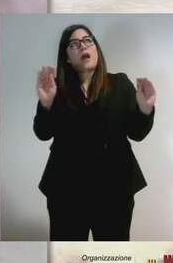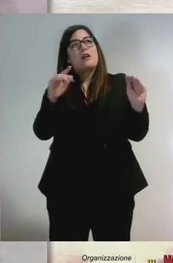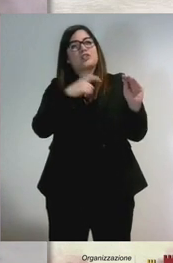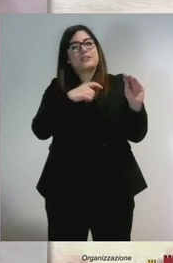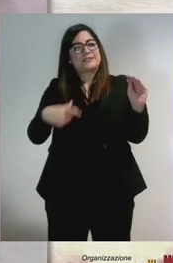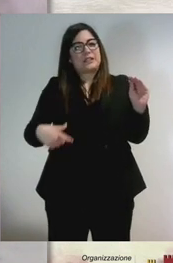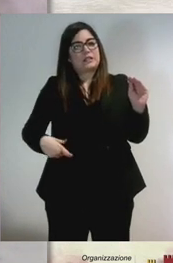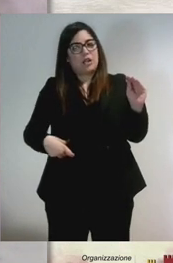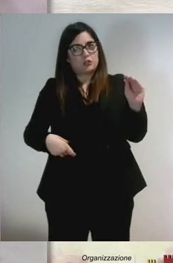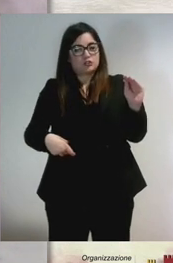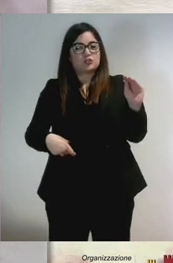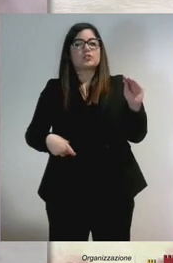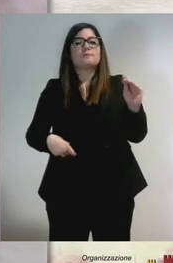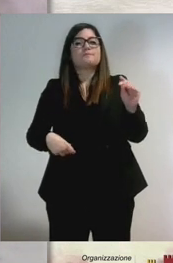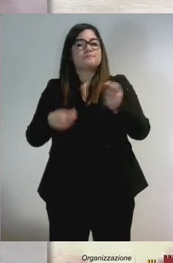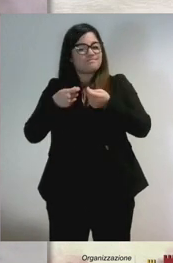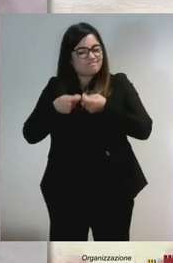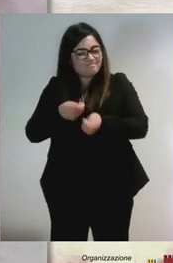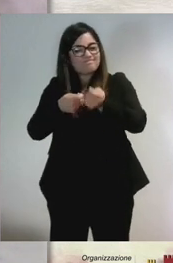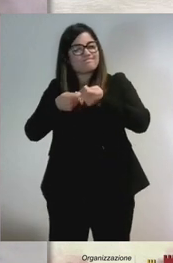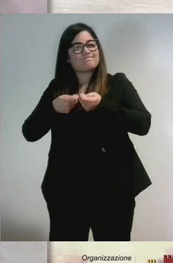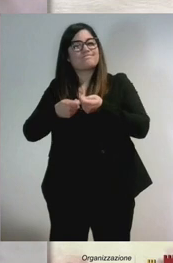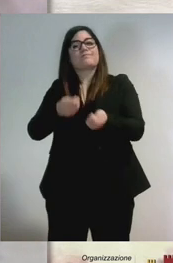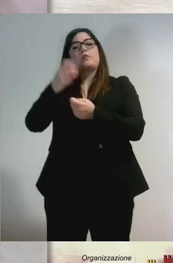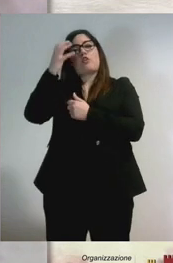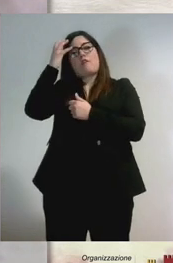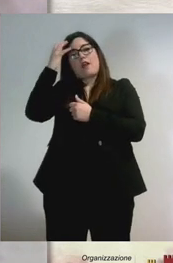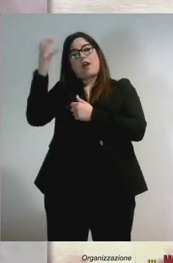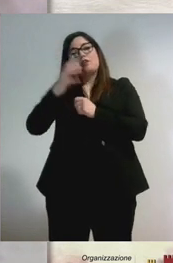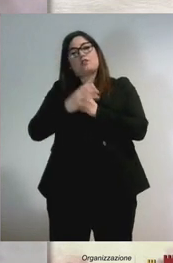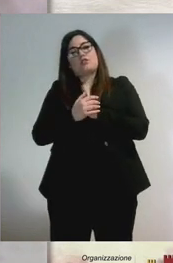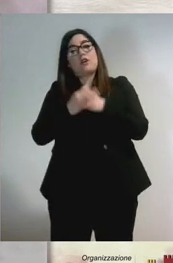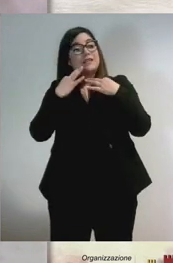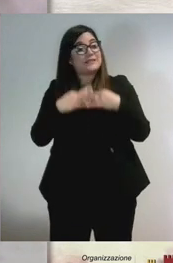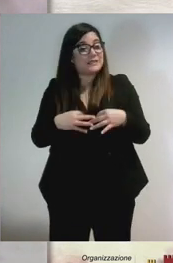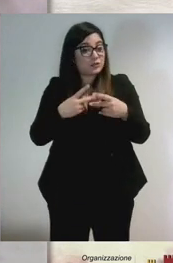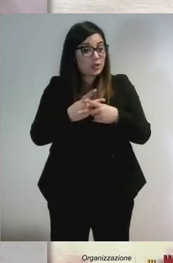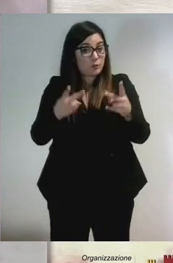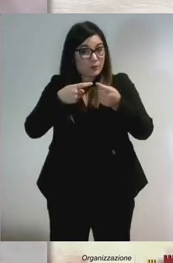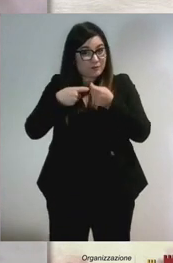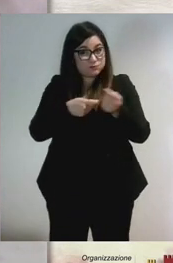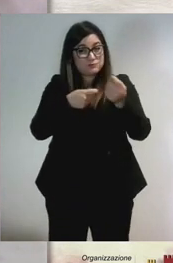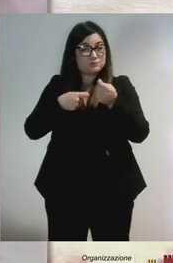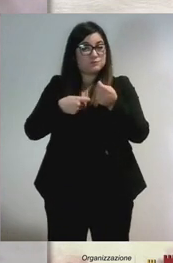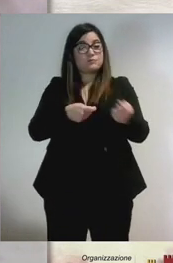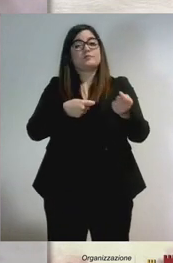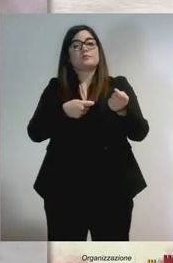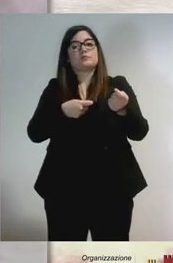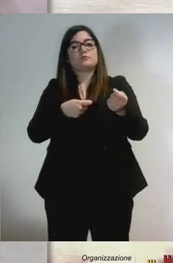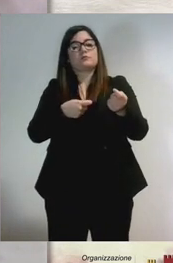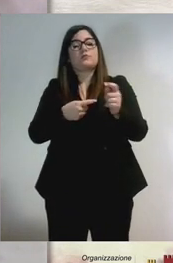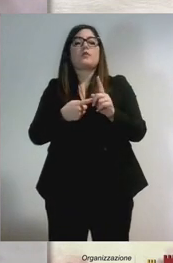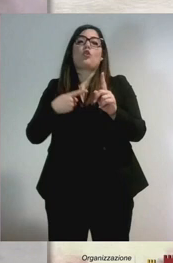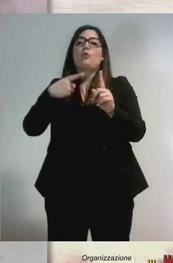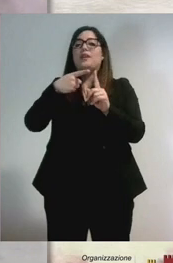pressare il governo, a pressare le istituzioni pubbliche e nazionali per arrivare un